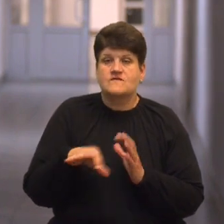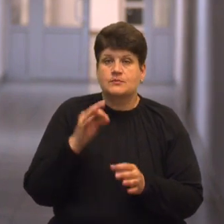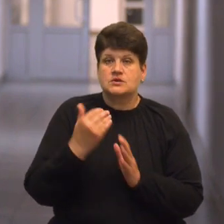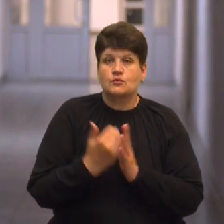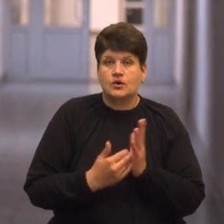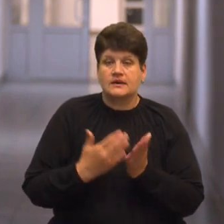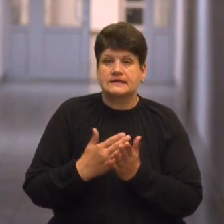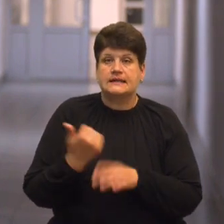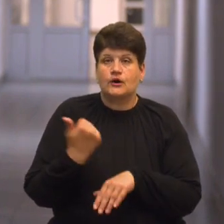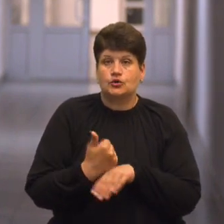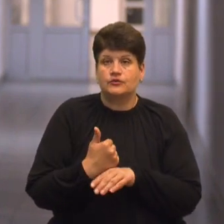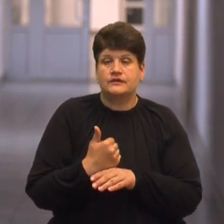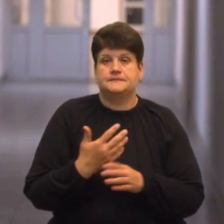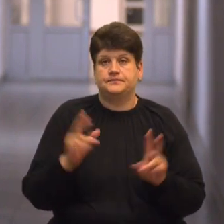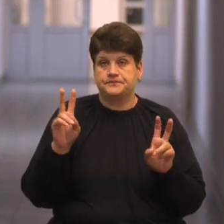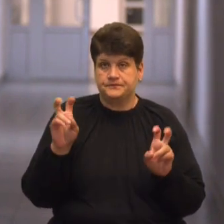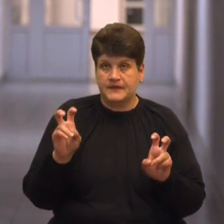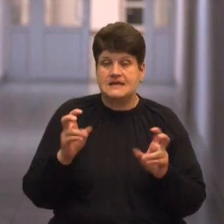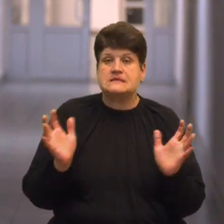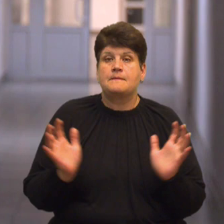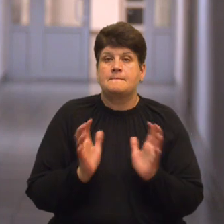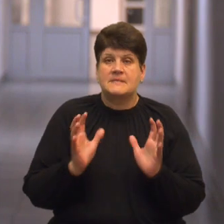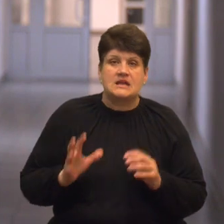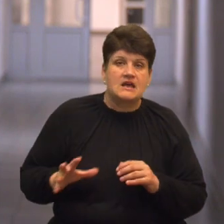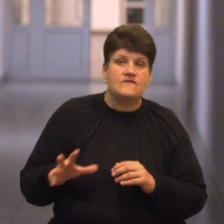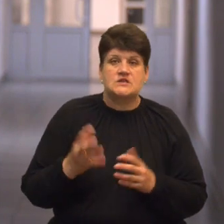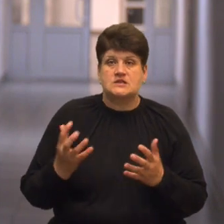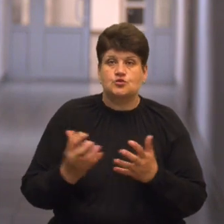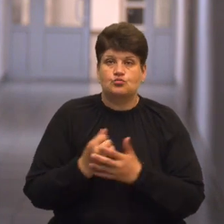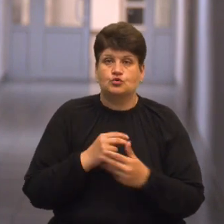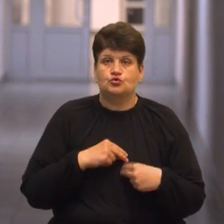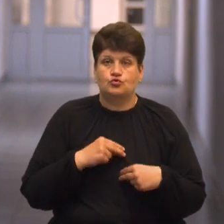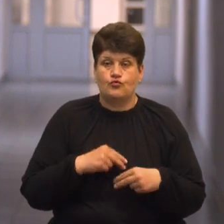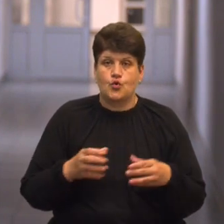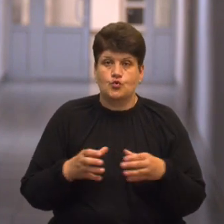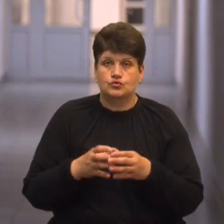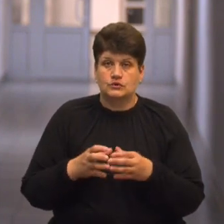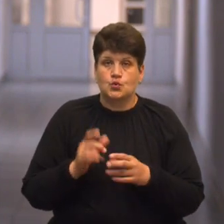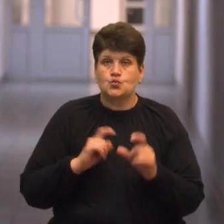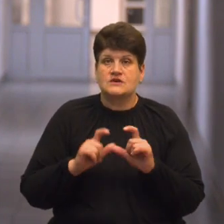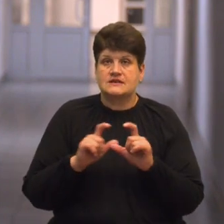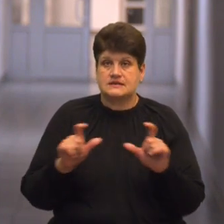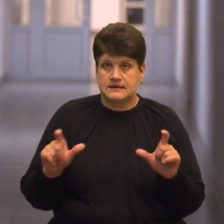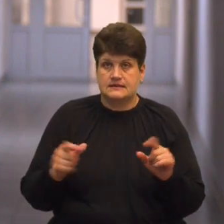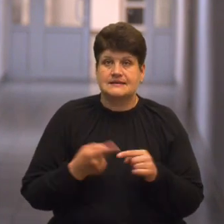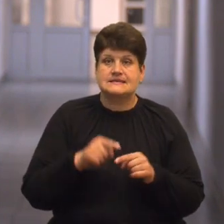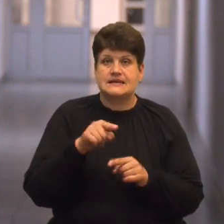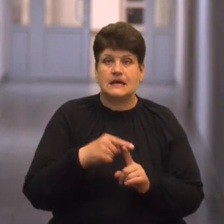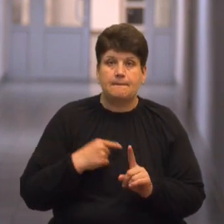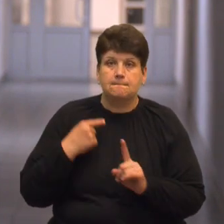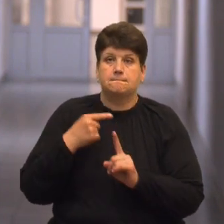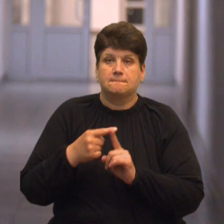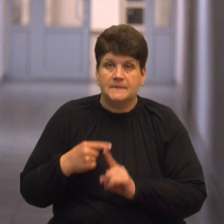таких основних постулатах. Це збереження усіх здобутків трудового колективу університету. Це їх примноження і